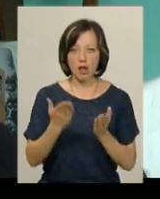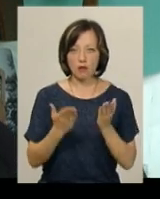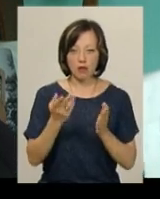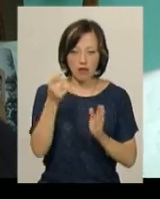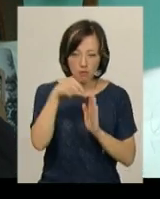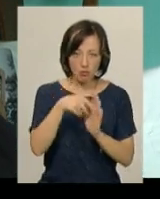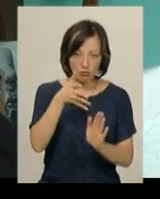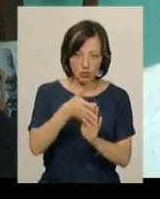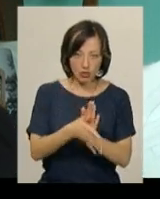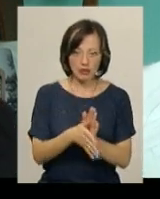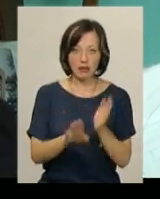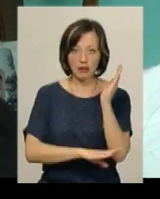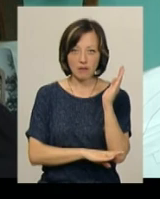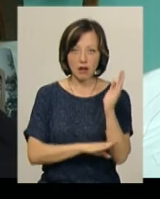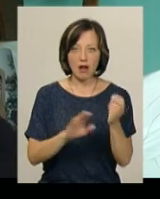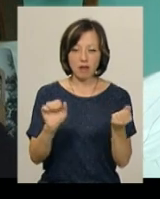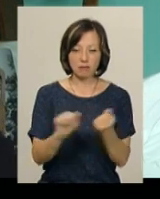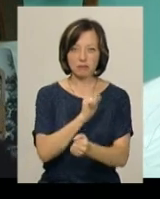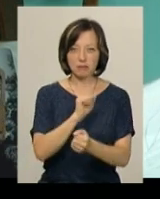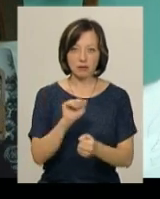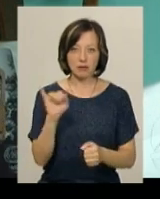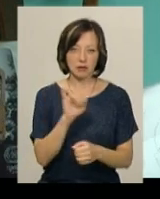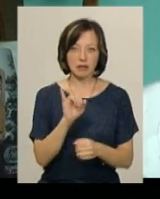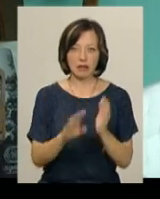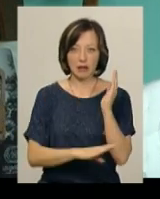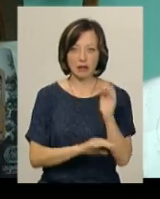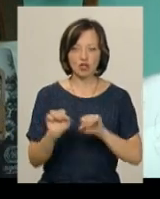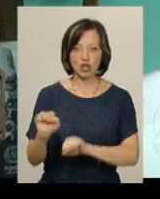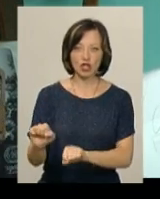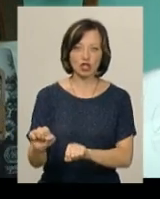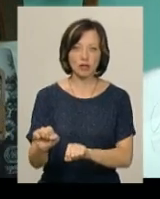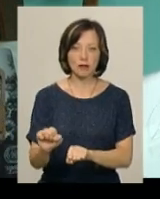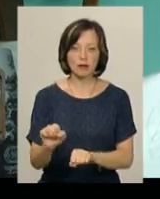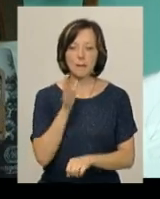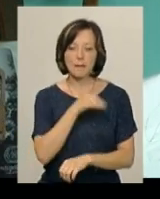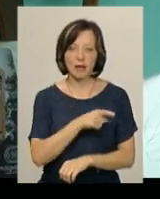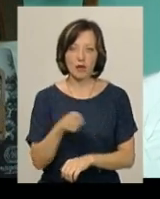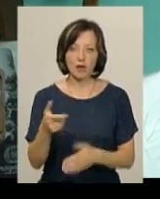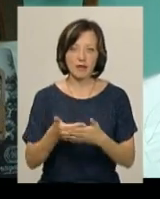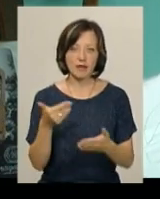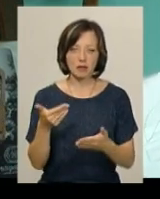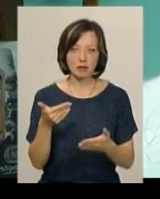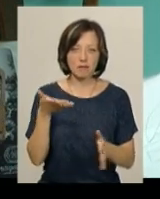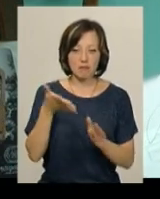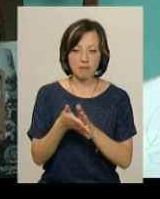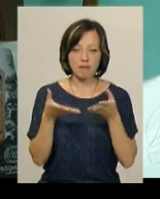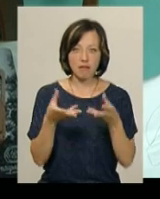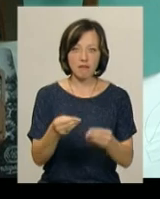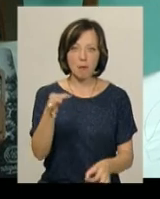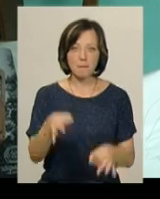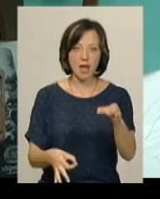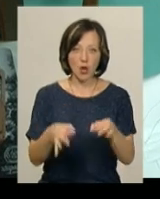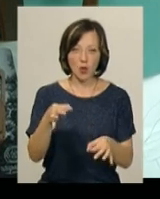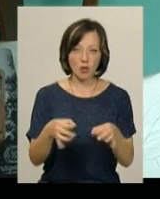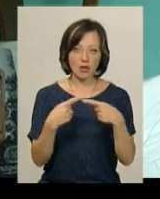глибоко проникає в деревину, він кристалізується. І дерево захищене на певний період від природних